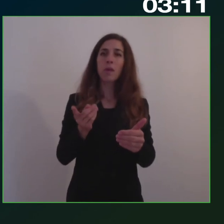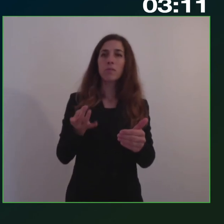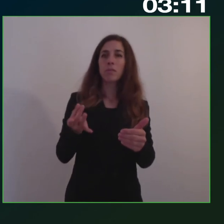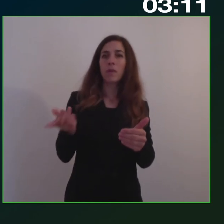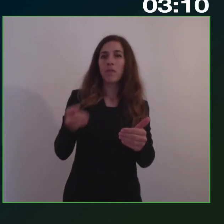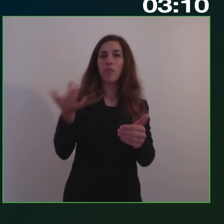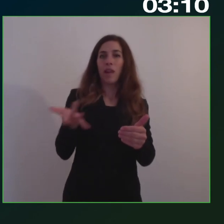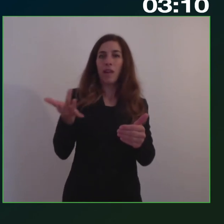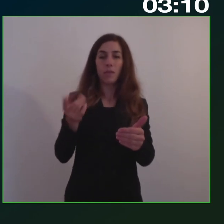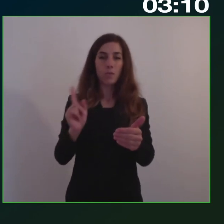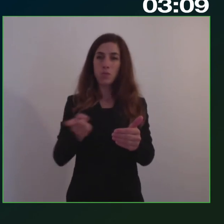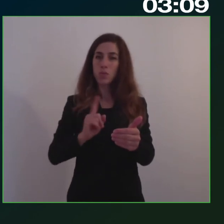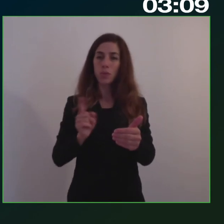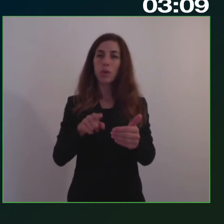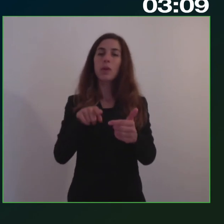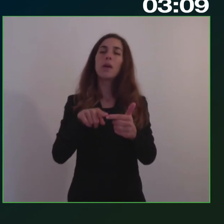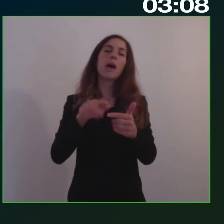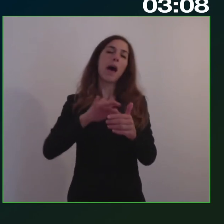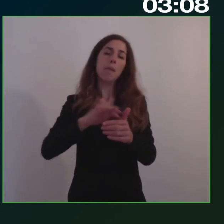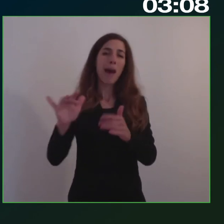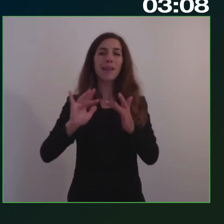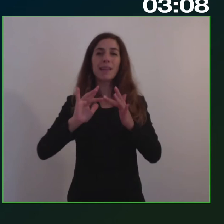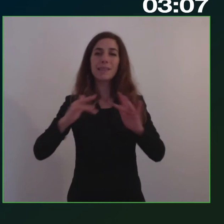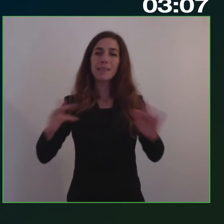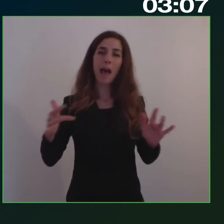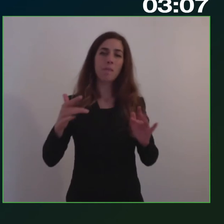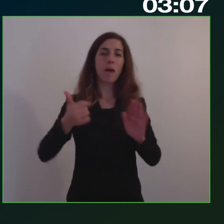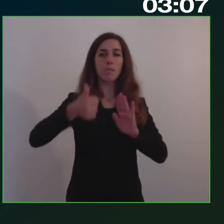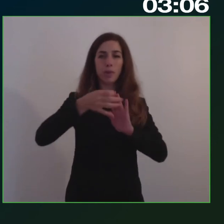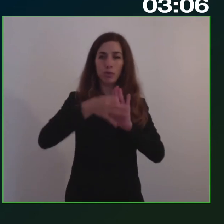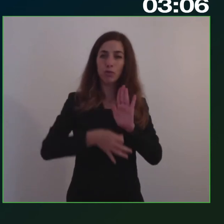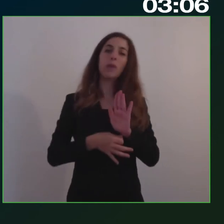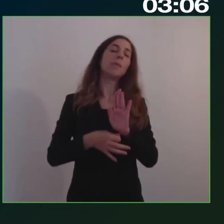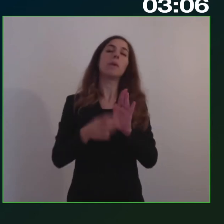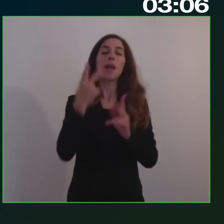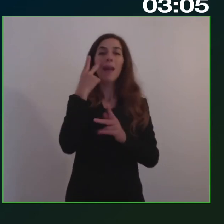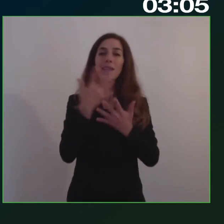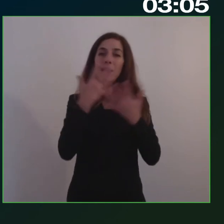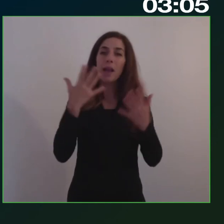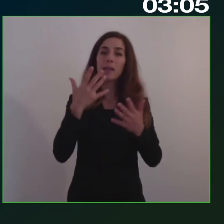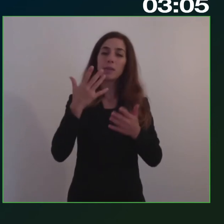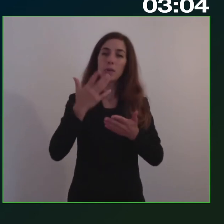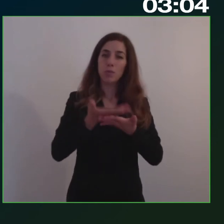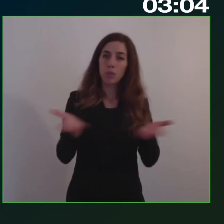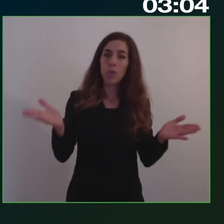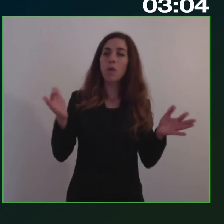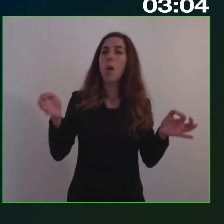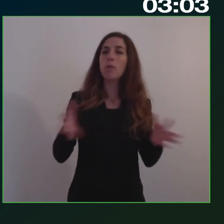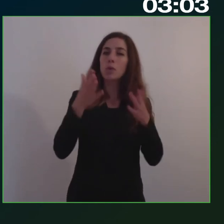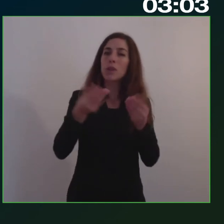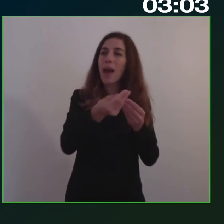Salvo i sacri principi dell'evidenza pubblica, delle varie opportunità per tutti e tutto quello che sappiamo,